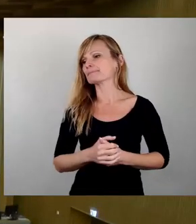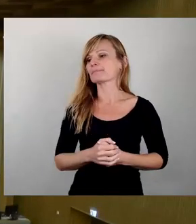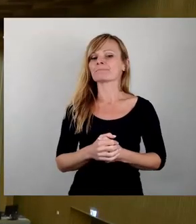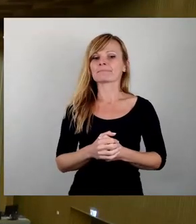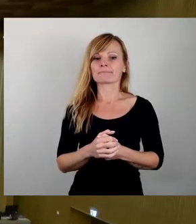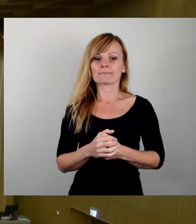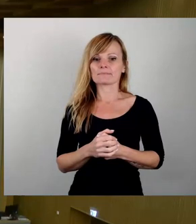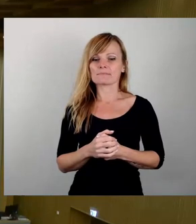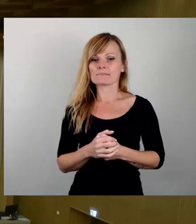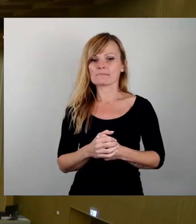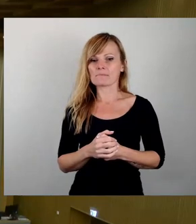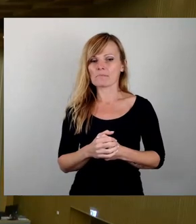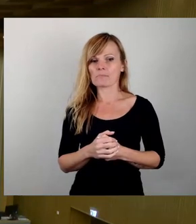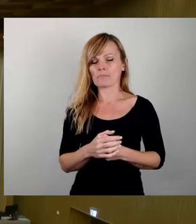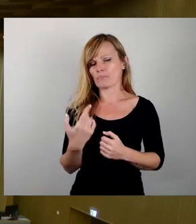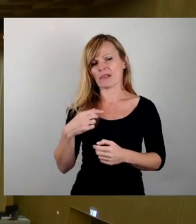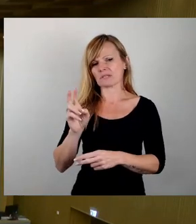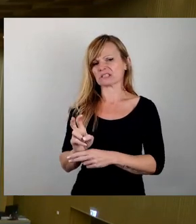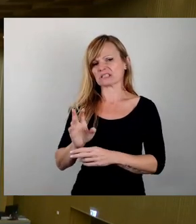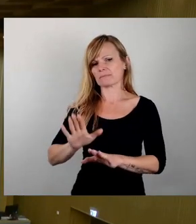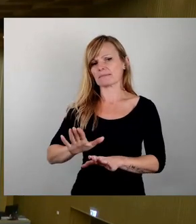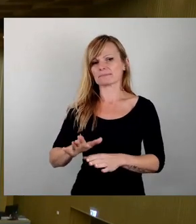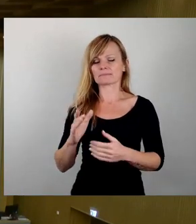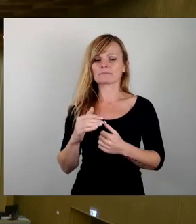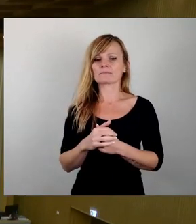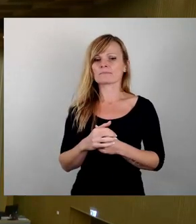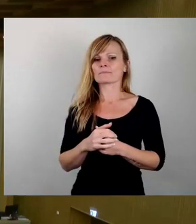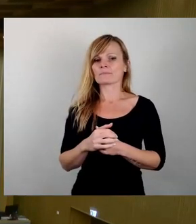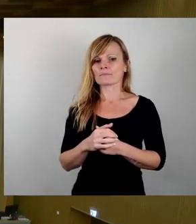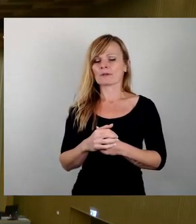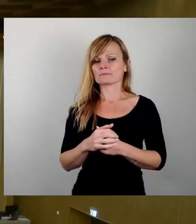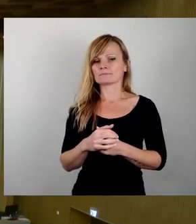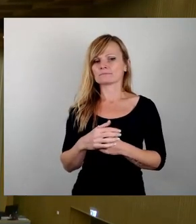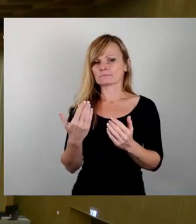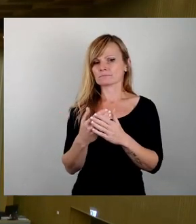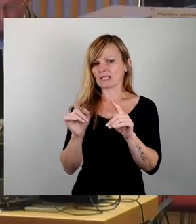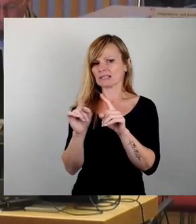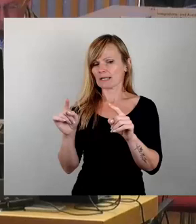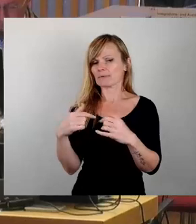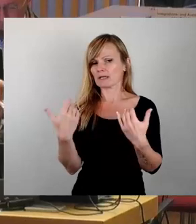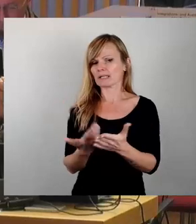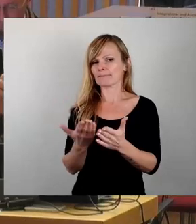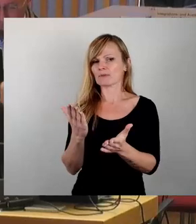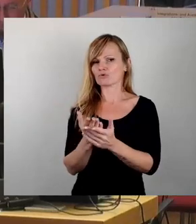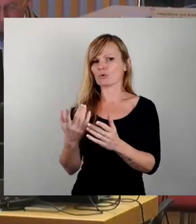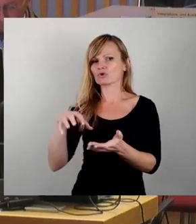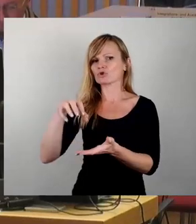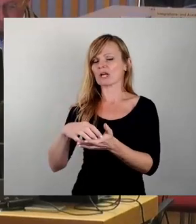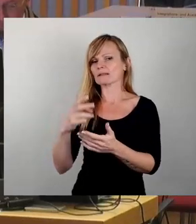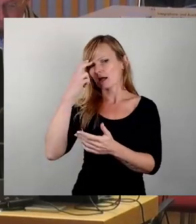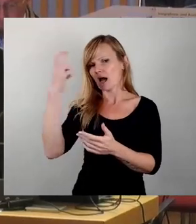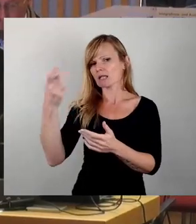Ja, gleich von hier. Ich meine, es gibt zu diesem Thema bereits einen Stadtratsbeschluss und es gibt auch eine